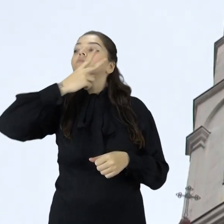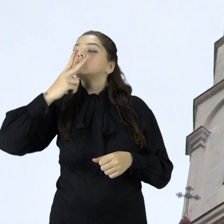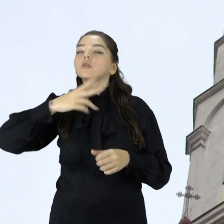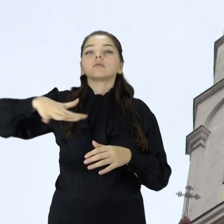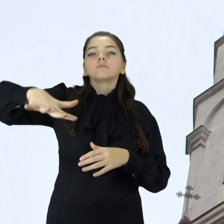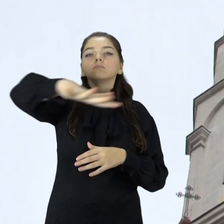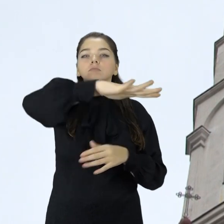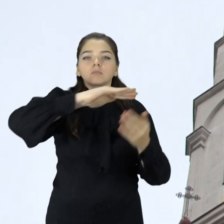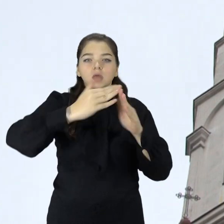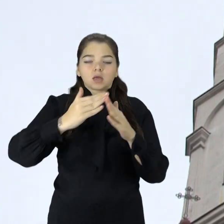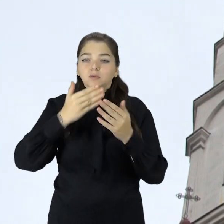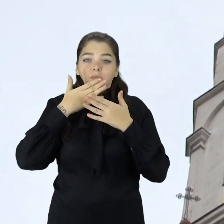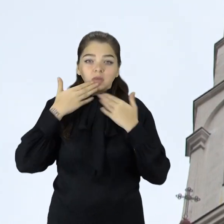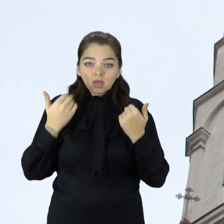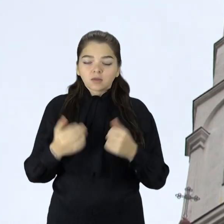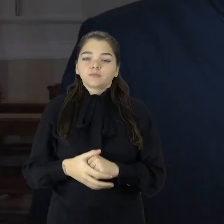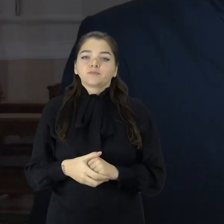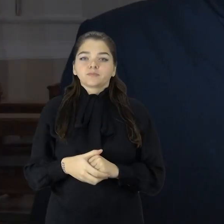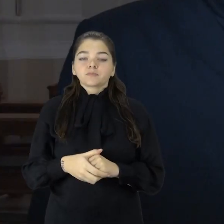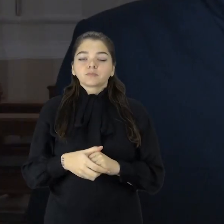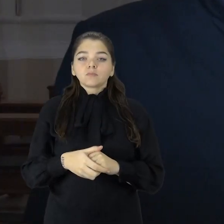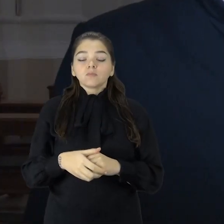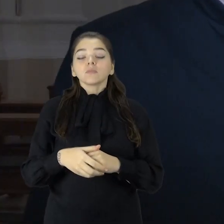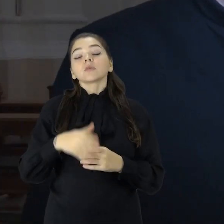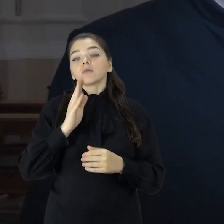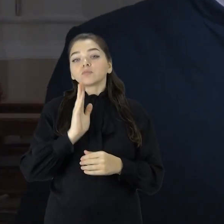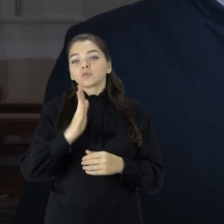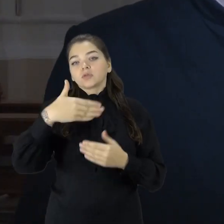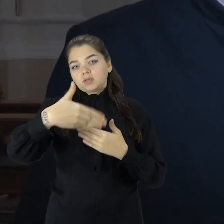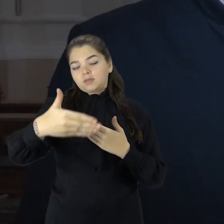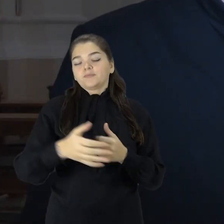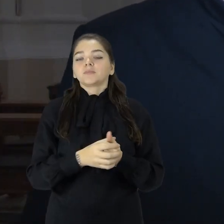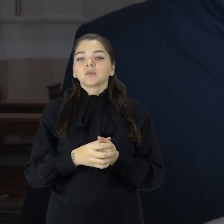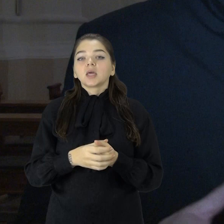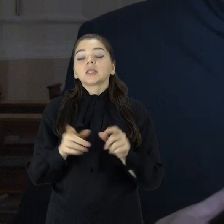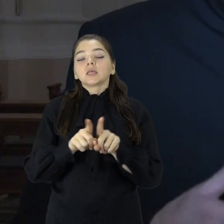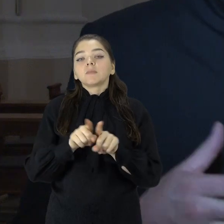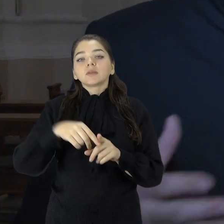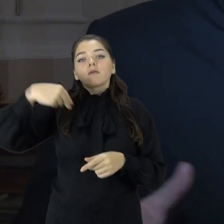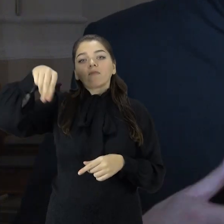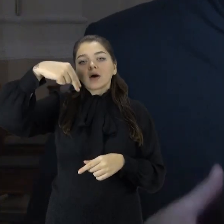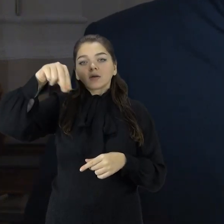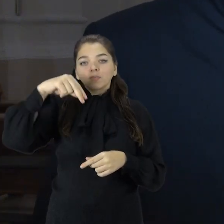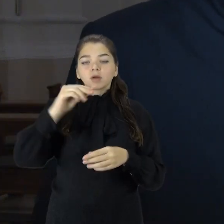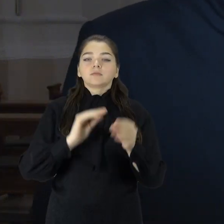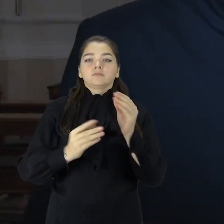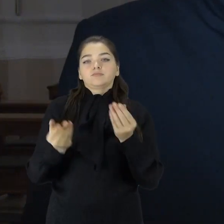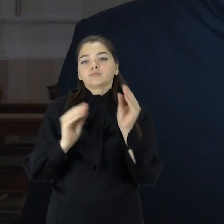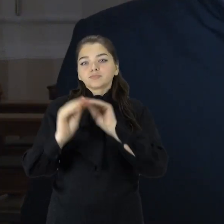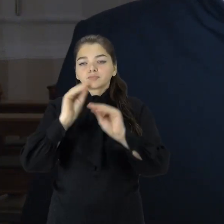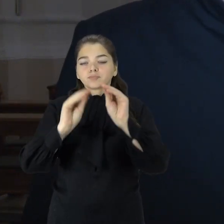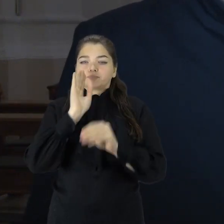vadinamus varpų. 40 varpų skambėsi, kad miestas galėtų džiaugtis tais varpų skambėsio muzika.